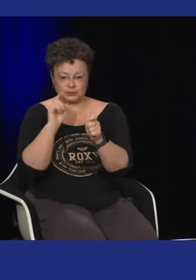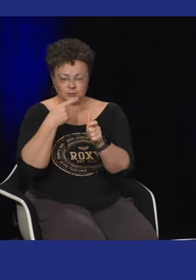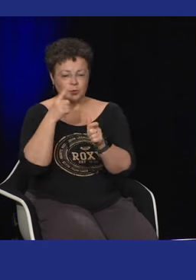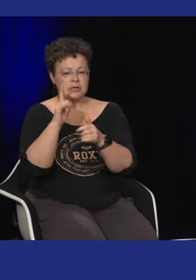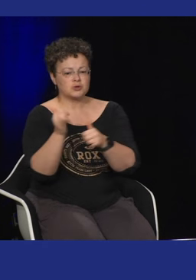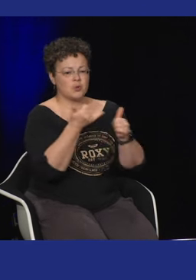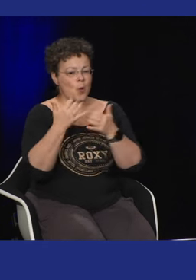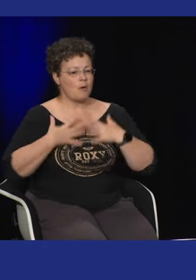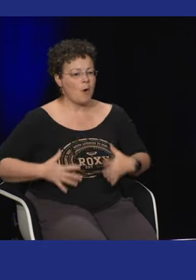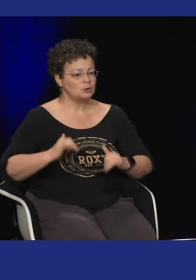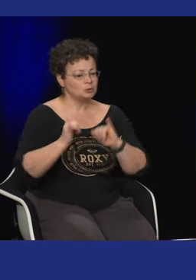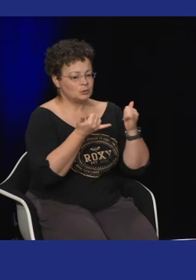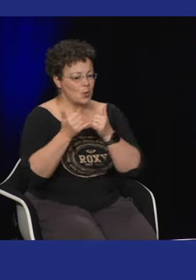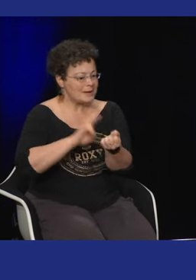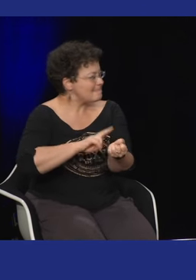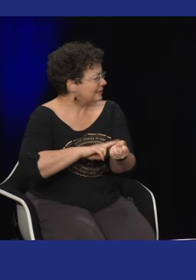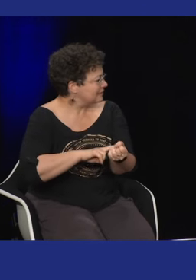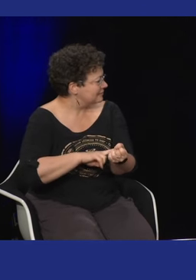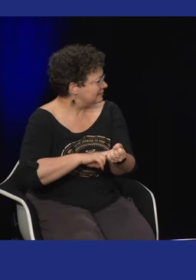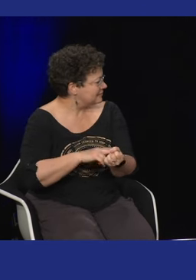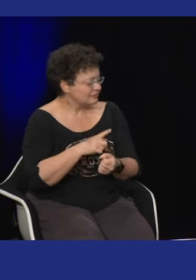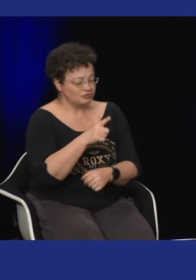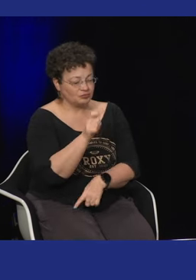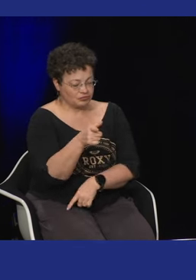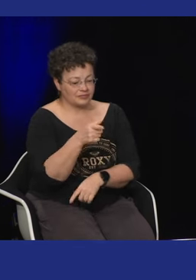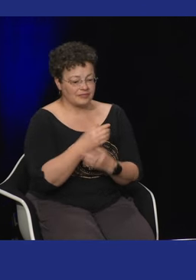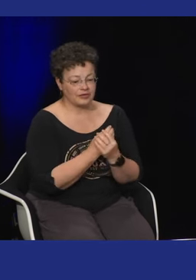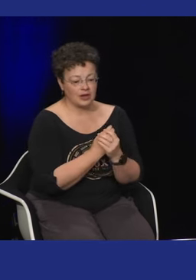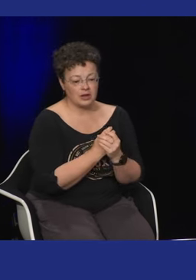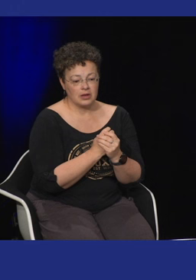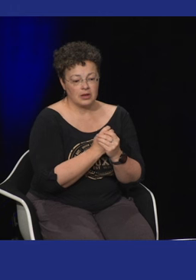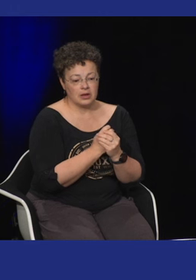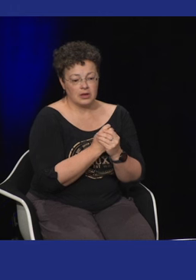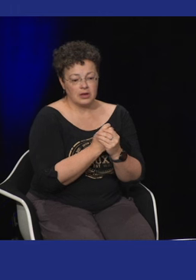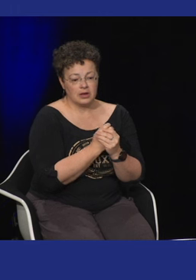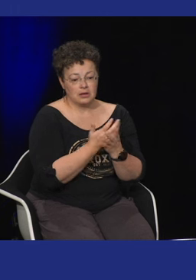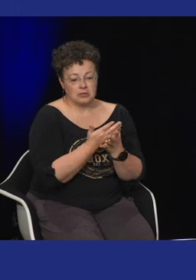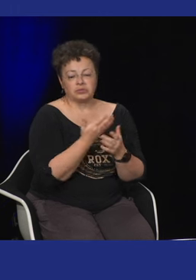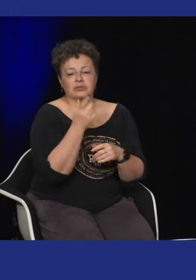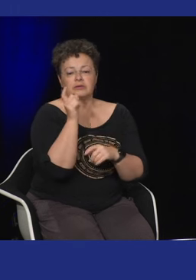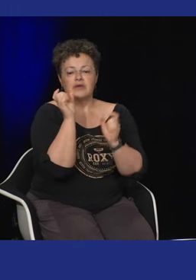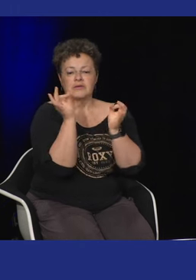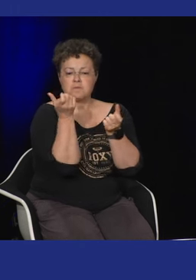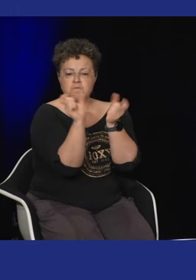qui est un petit peu à la frontière entre les sourds et les entendants parce que c'est une expression du corps